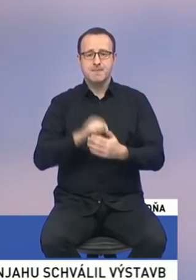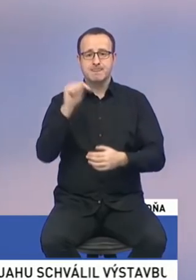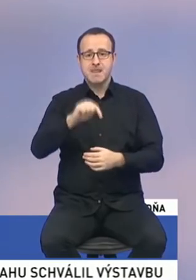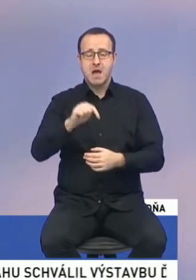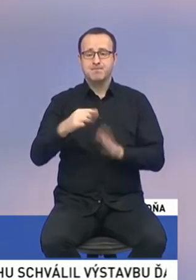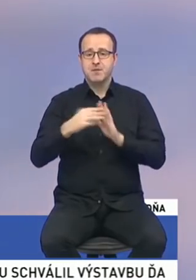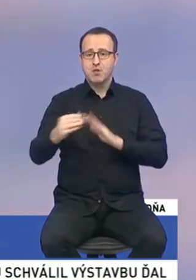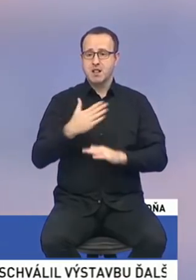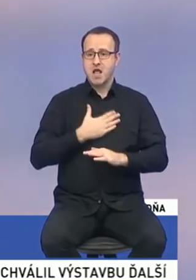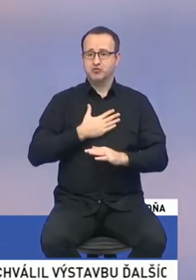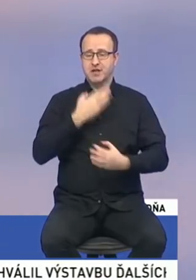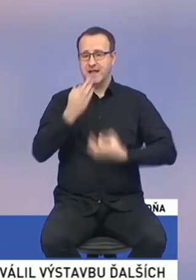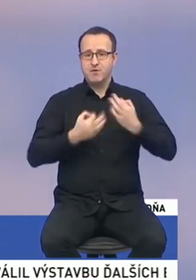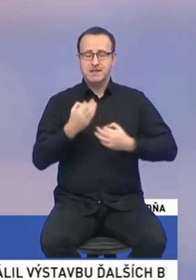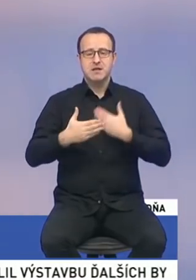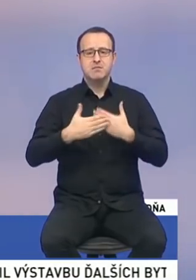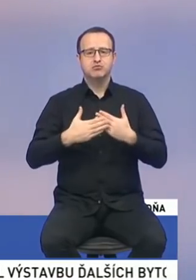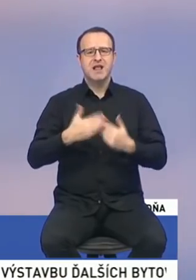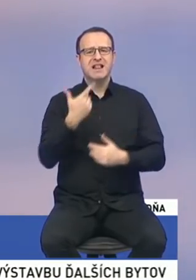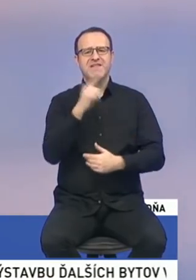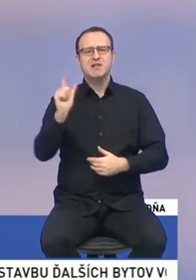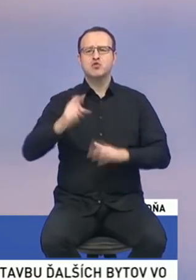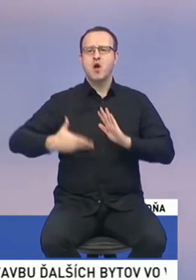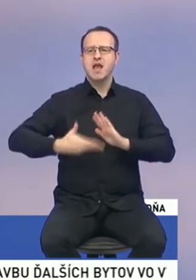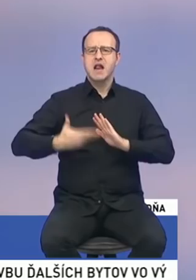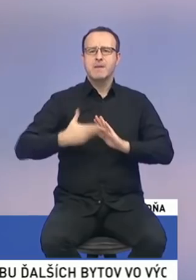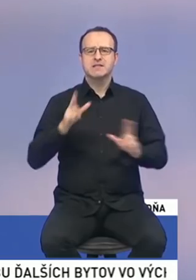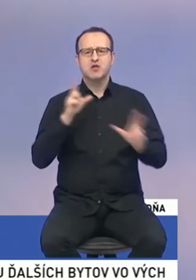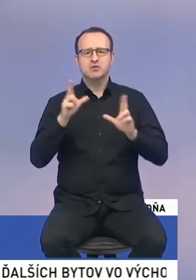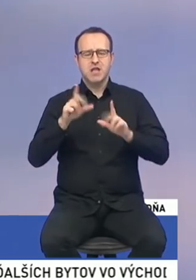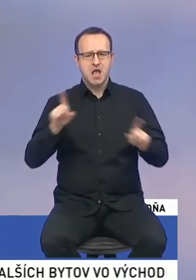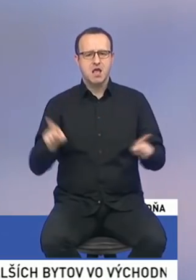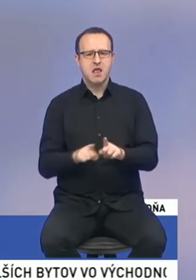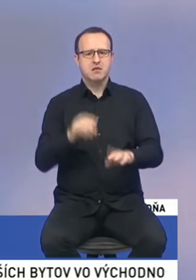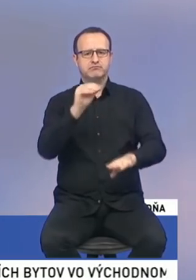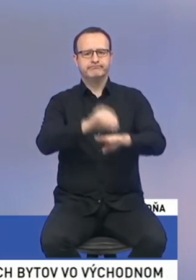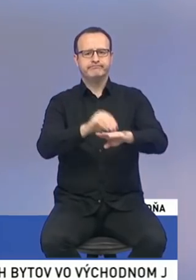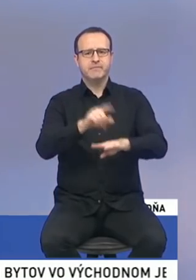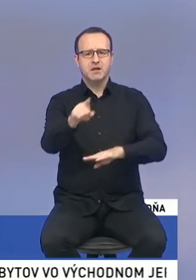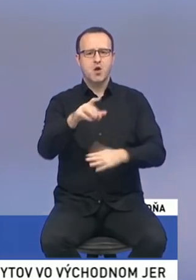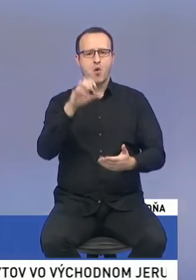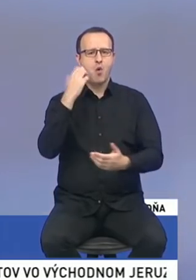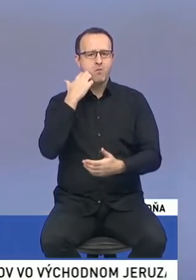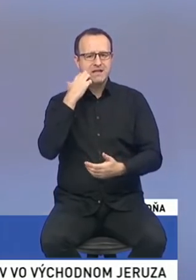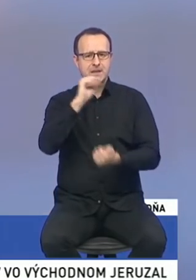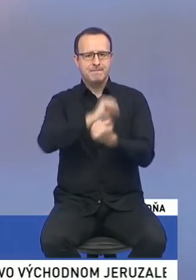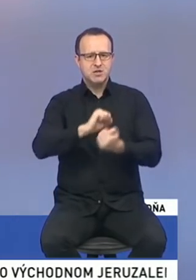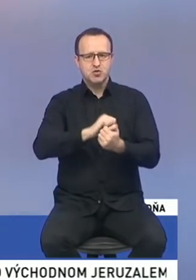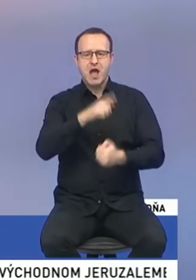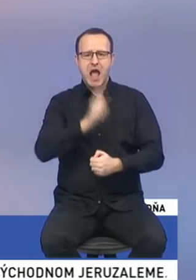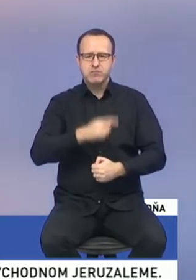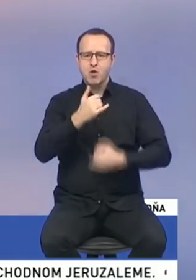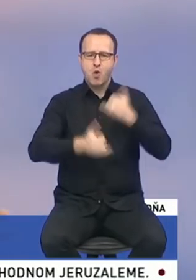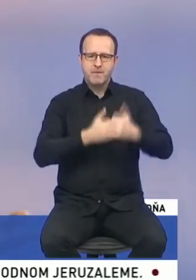našich informácií iba približne ku 200 reklamáciám, ktoré sme hneď apelovali na príslušné obce a mesta, aby znova